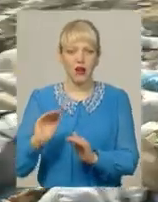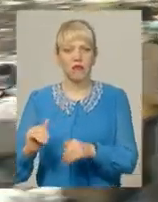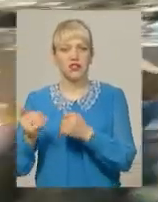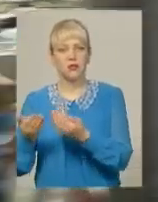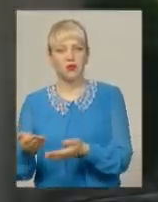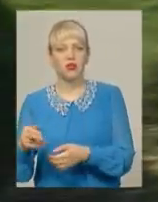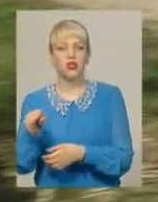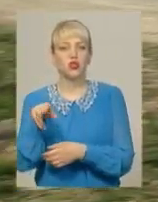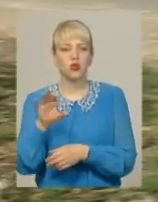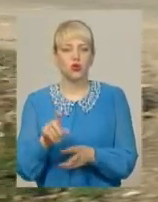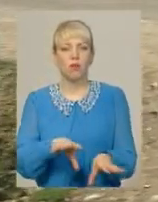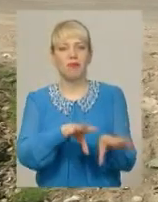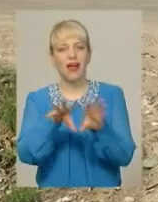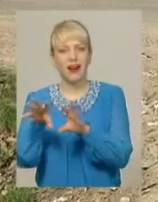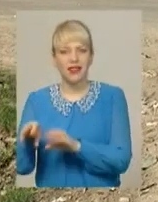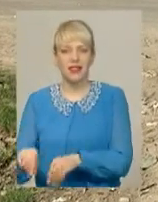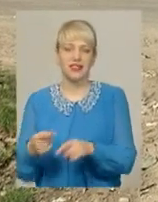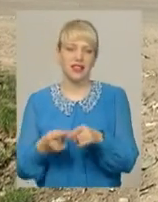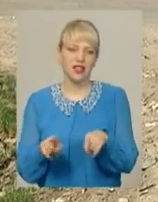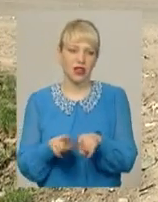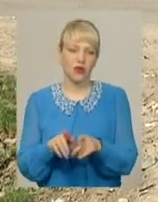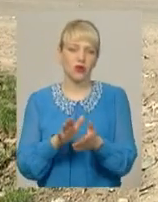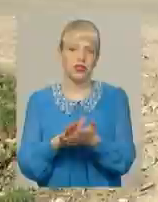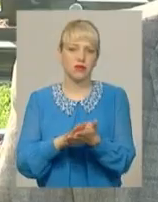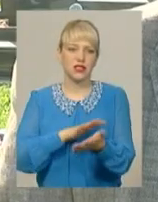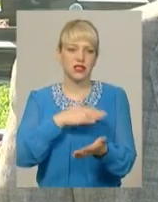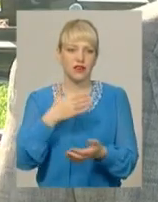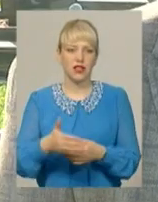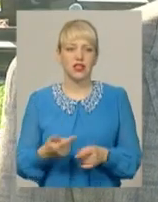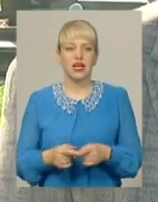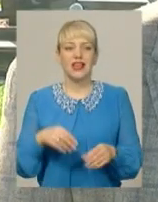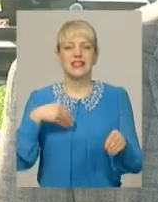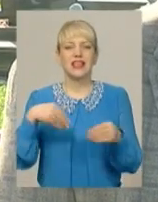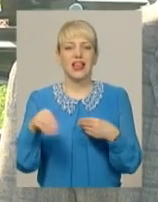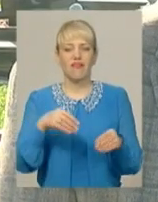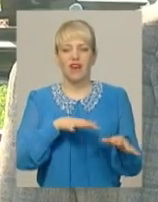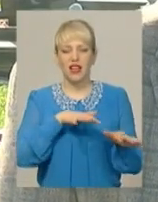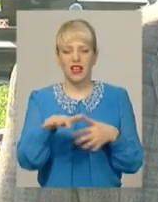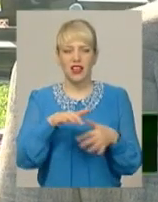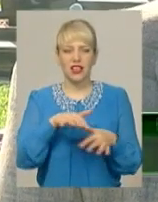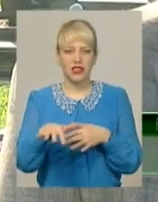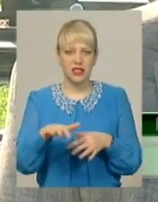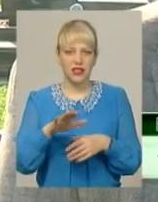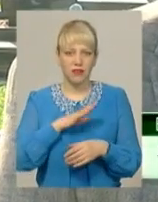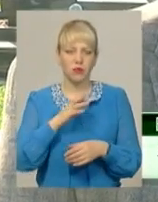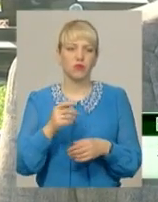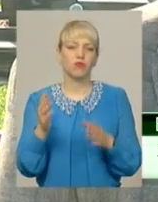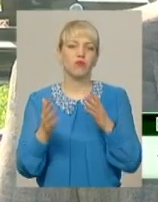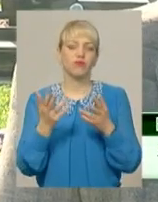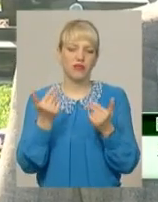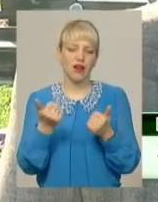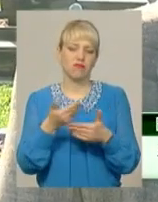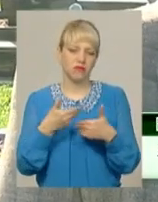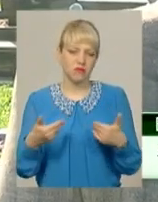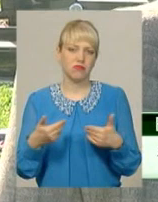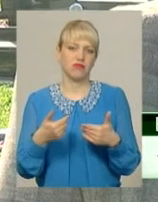сміттєзвалища. Раніше, розповідає, такі звернення були і на них відреагували. Це лафант летів, якщо вітер. Ми, звичайно, жили